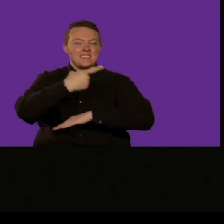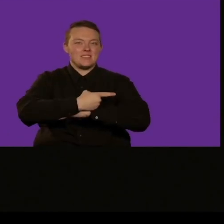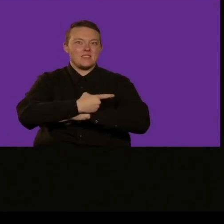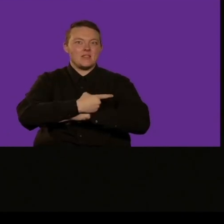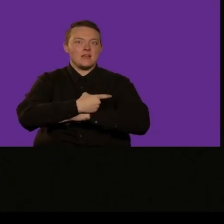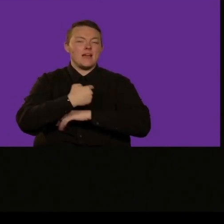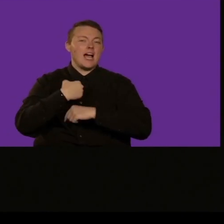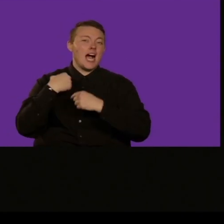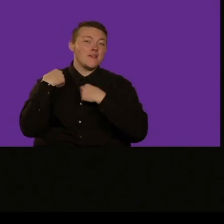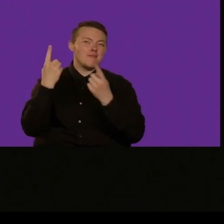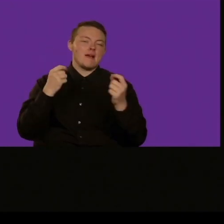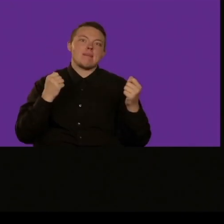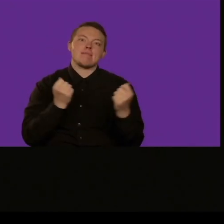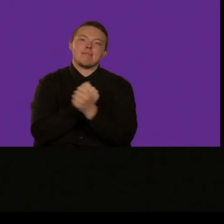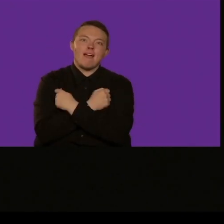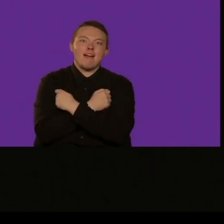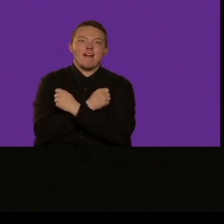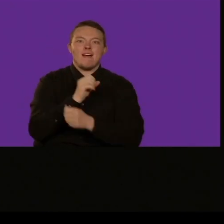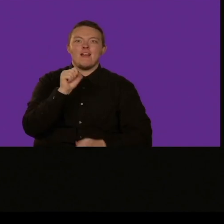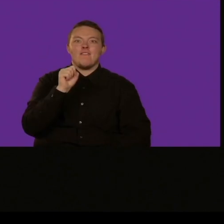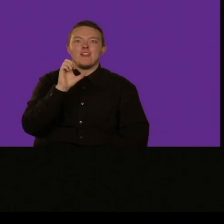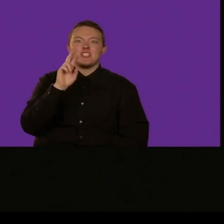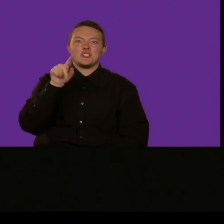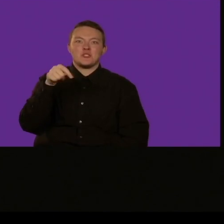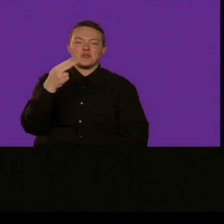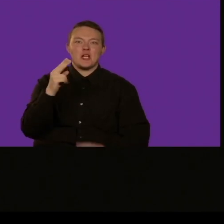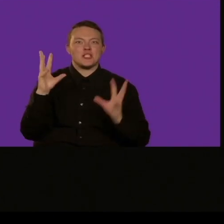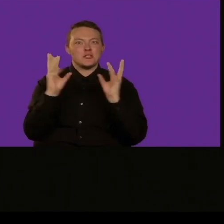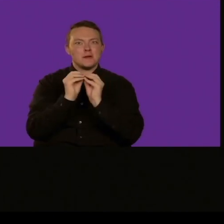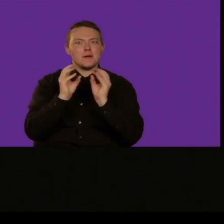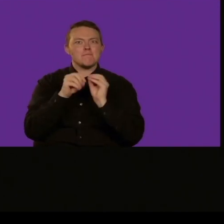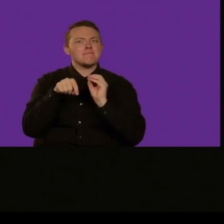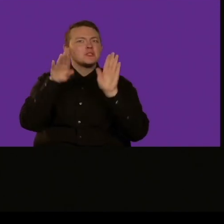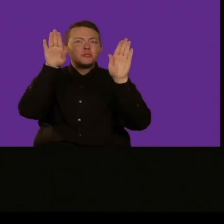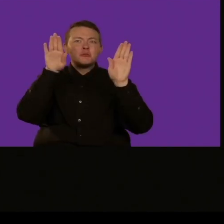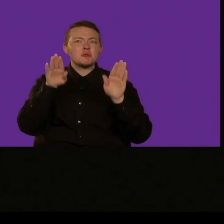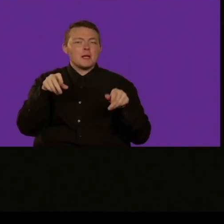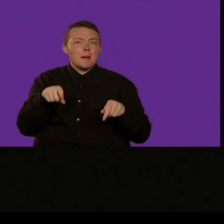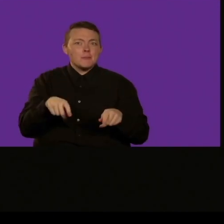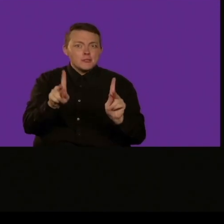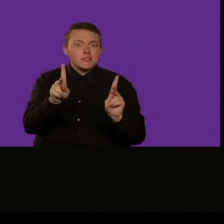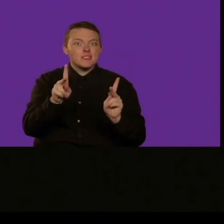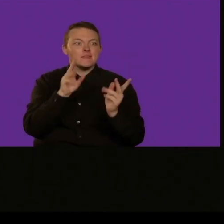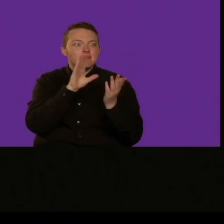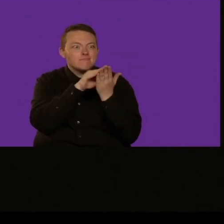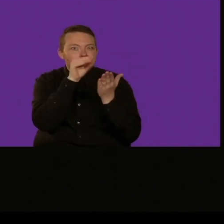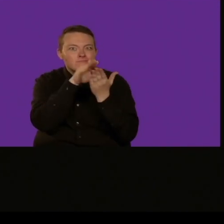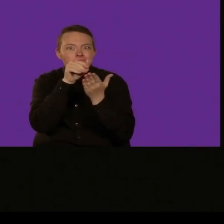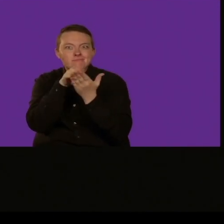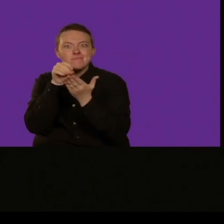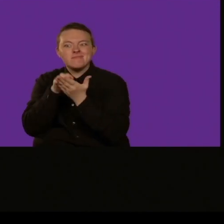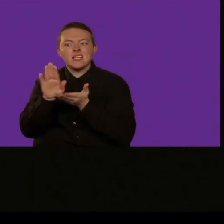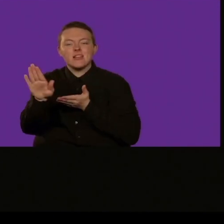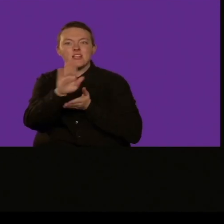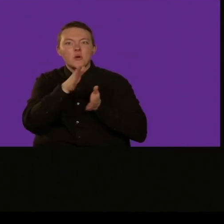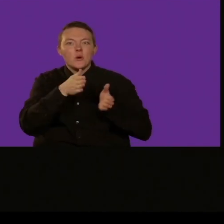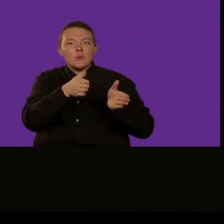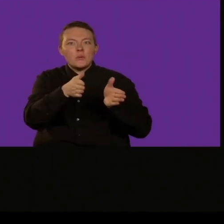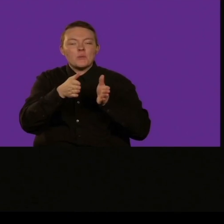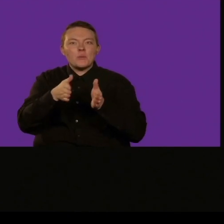utilizzando Scratch da quando l'abbiamo lanciato 15 anni fa abbiamo imparato costantemente